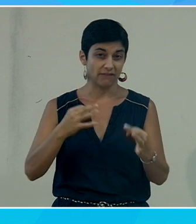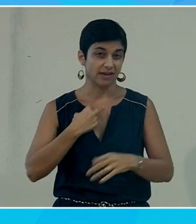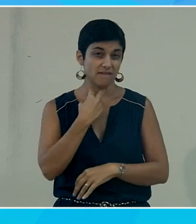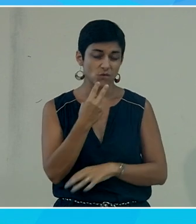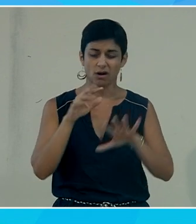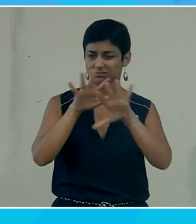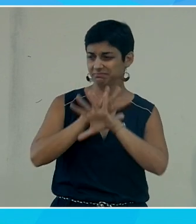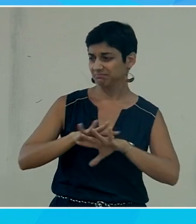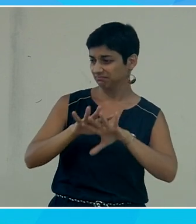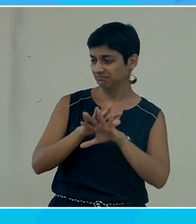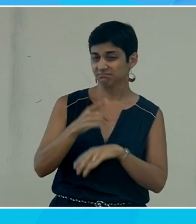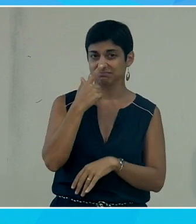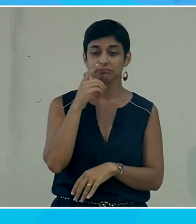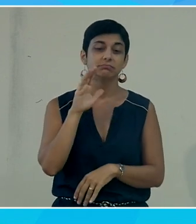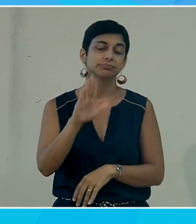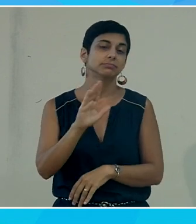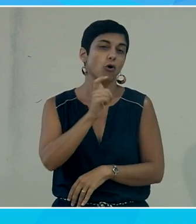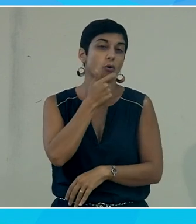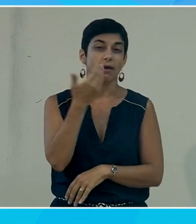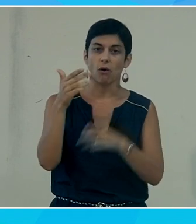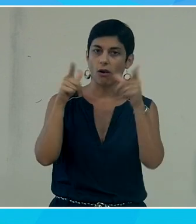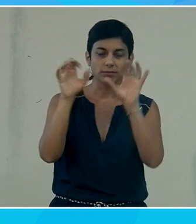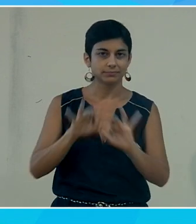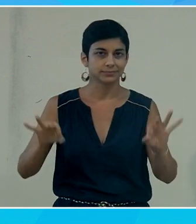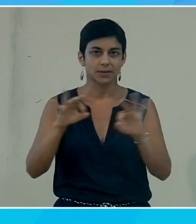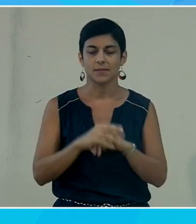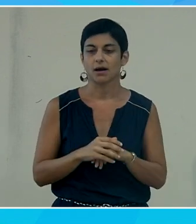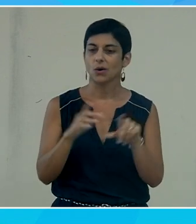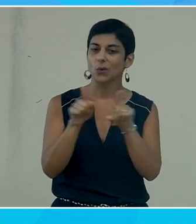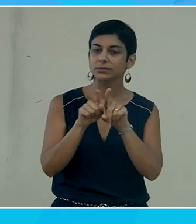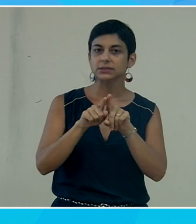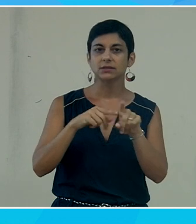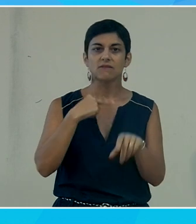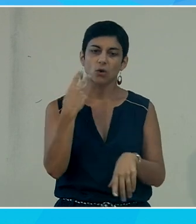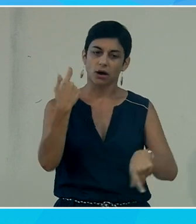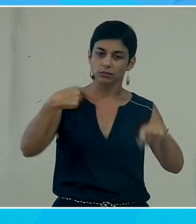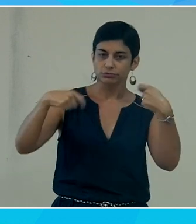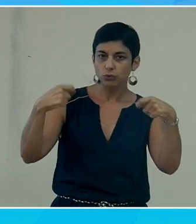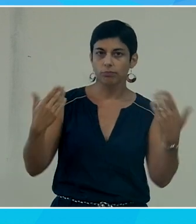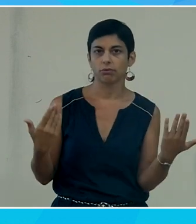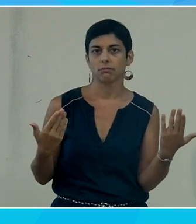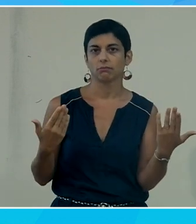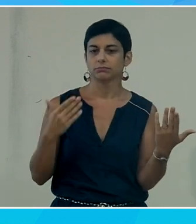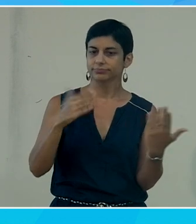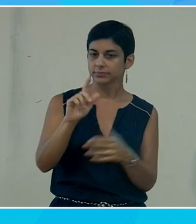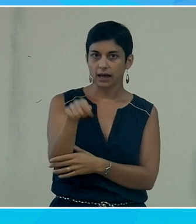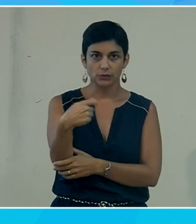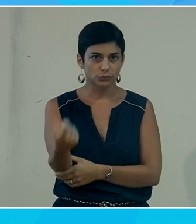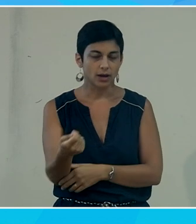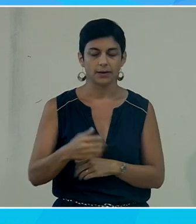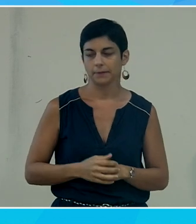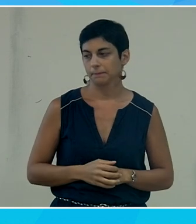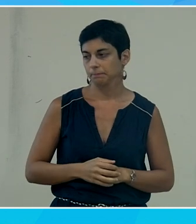qui ne marchait quasiment que sur de l'anglais et pas sur d'autres langues et la fluidité qu'on peut avoir maintenant avec de la lecture audio